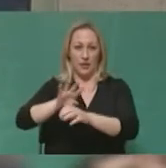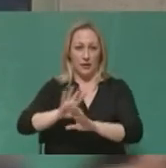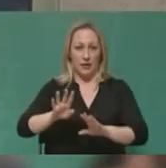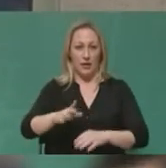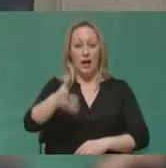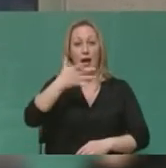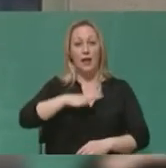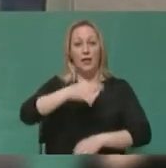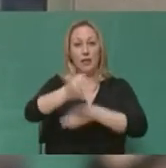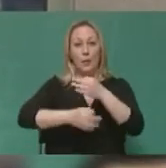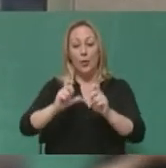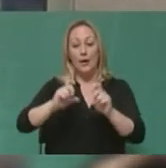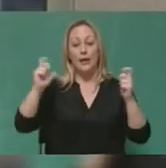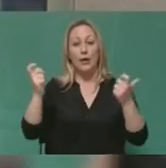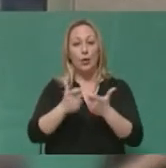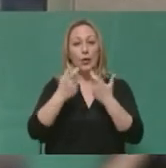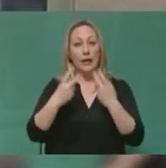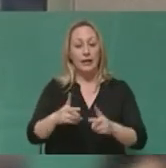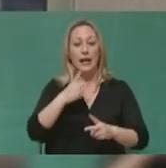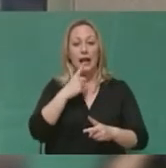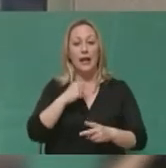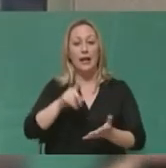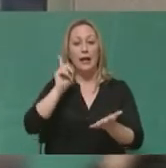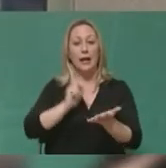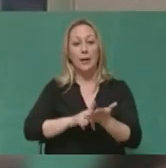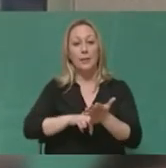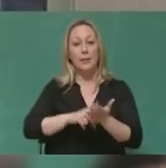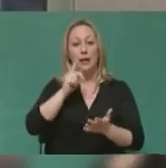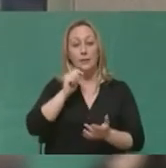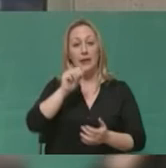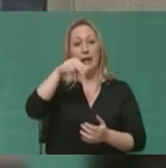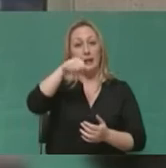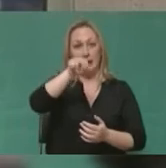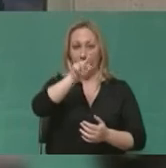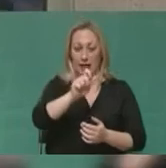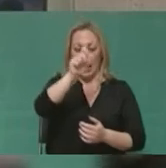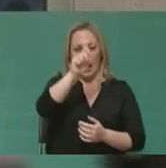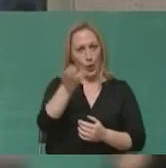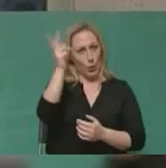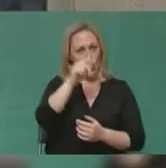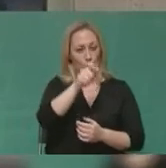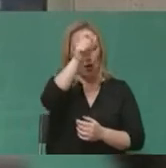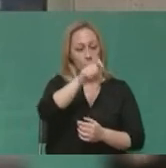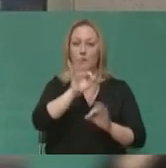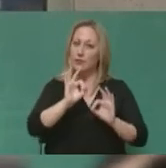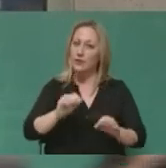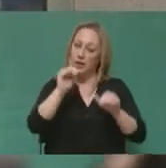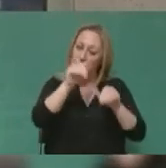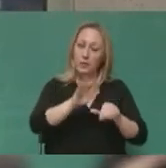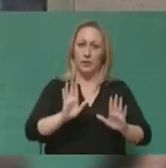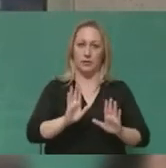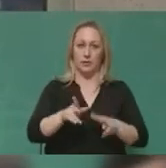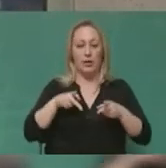Χρυσοχώου είναι ότι η πόλη της Θεσσαλονίκης οφείλει και πρέπει να τιμήσει τον Αλμπέρτο Ναρ, δίνοντας το όνομά του σε δρόμο της πόλης.